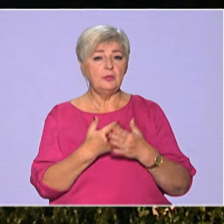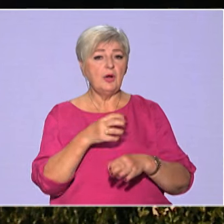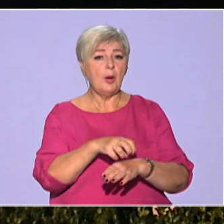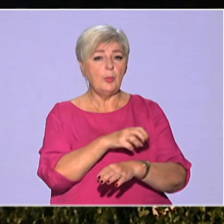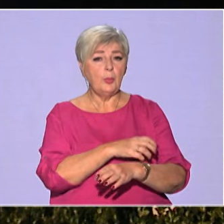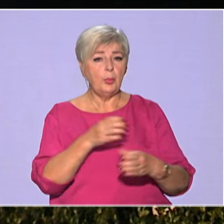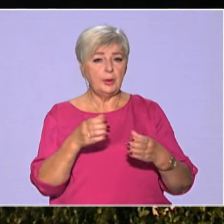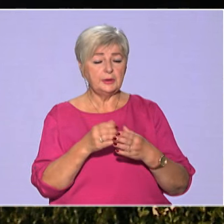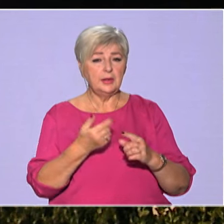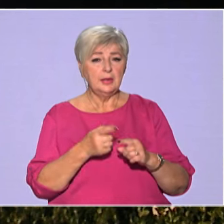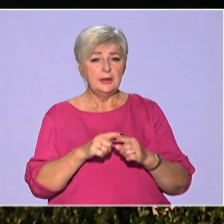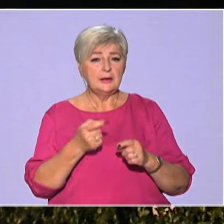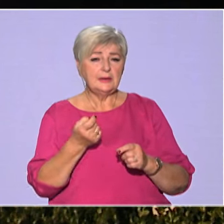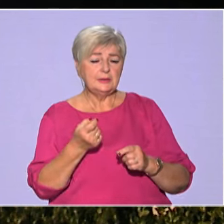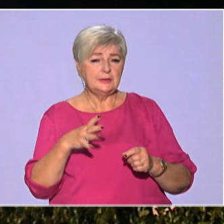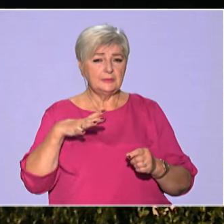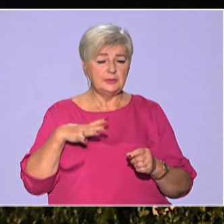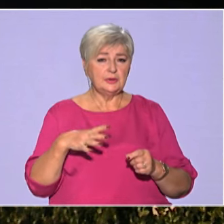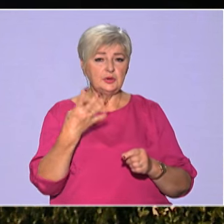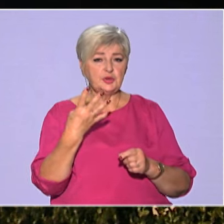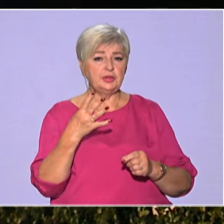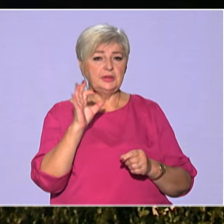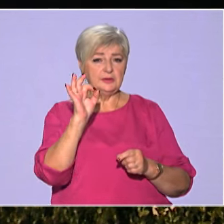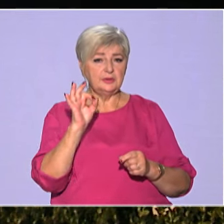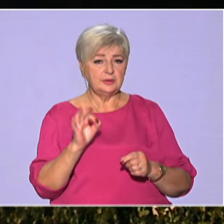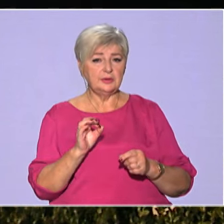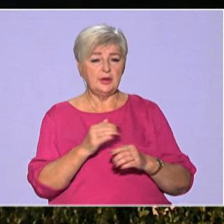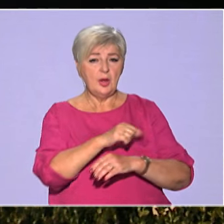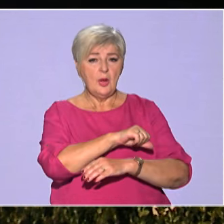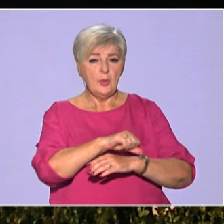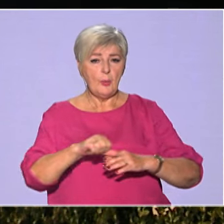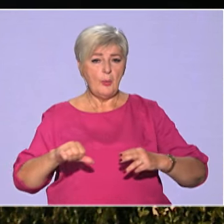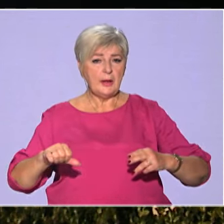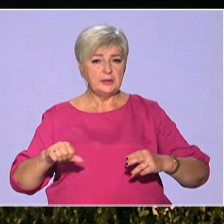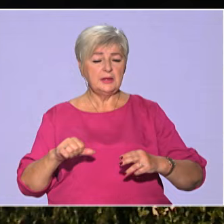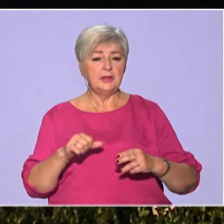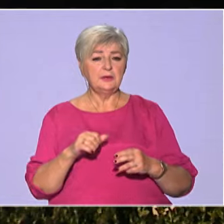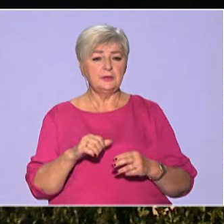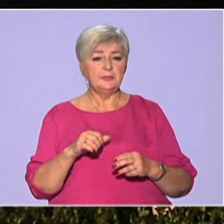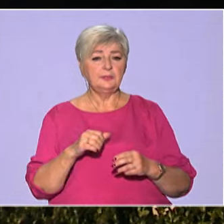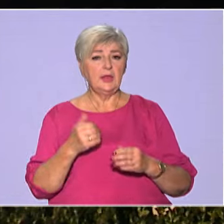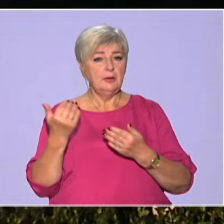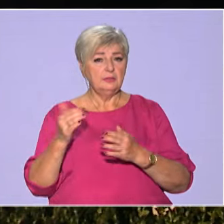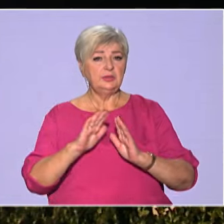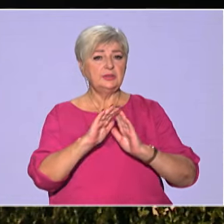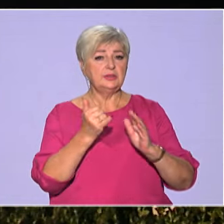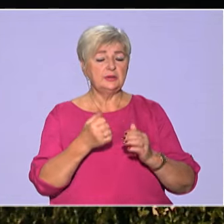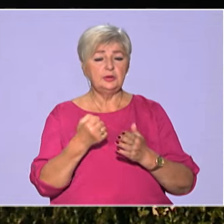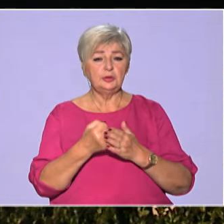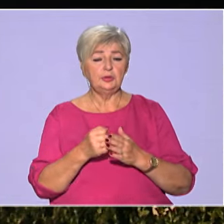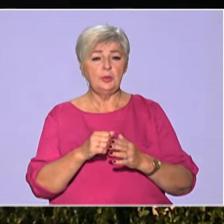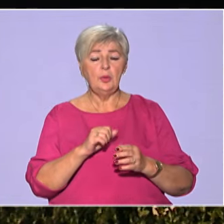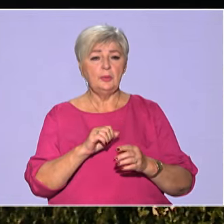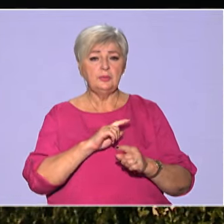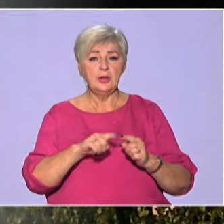яка ледве подолала 4-відсантковий бар'єр, меч, вона закликає до негайного